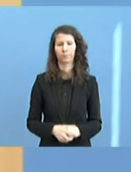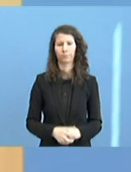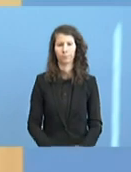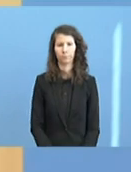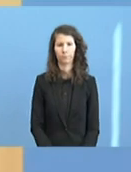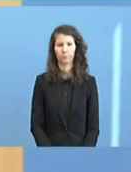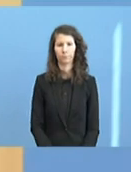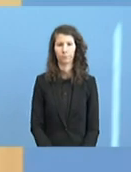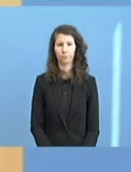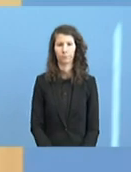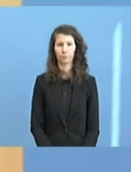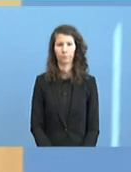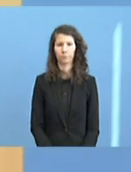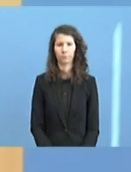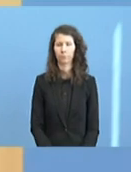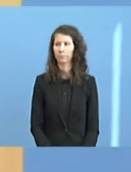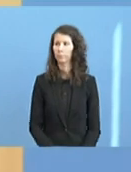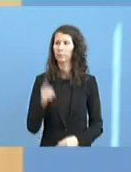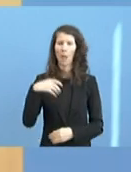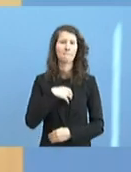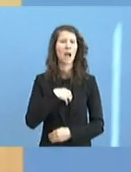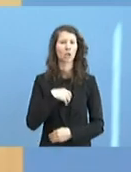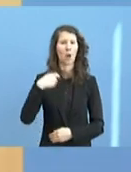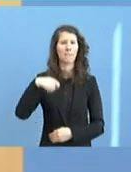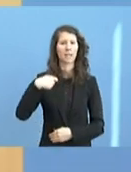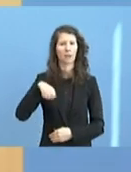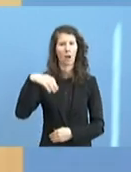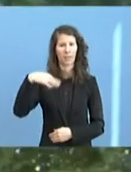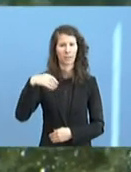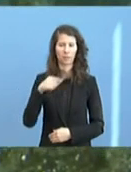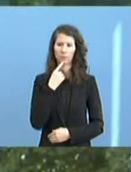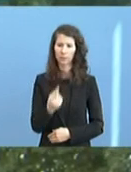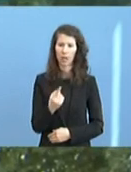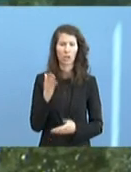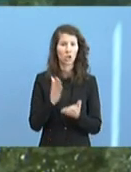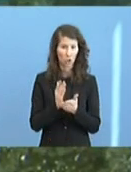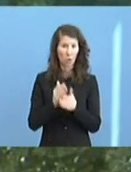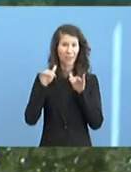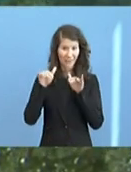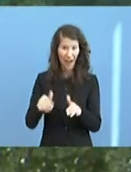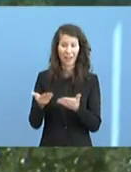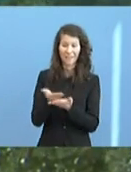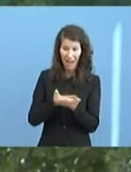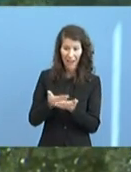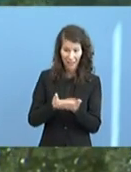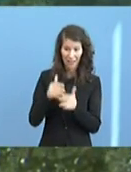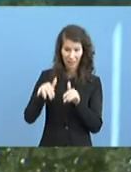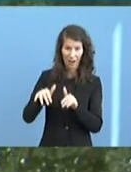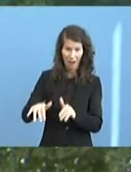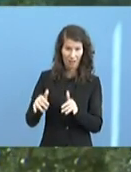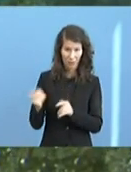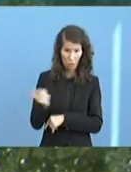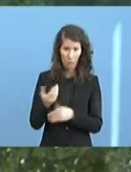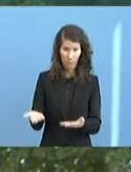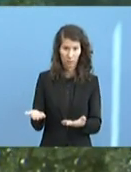Vielleicht nochmal nachgefragt, also der bayerische Ministerpräsident sprach gestern schon von ersten Anzeichen, dass es so sei. Haben Sie denn auch